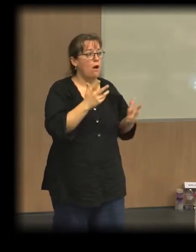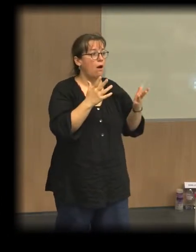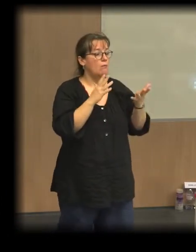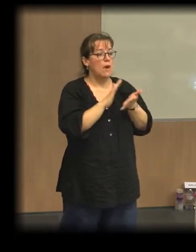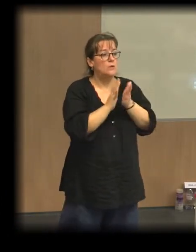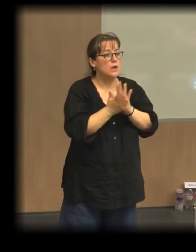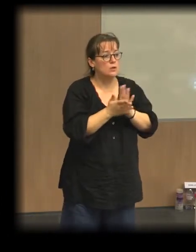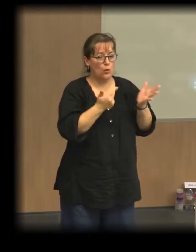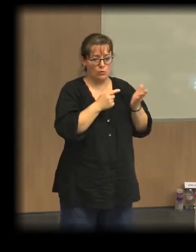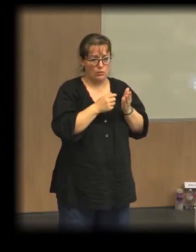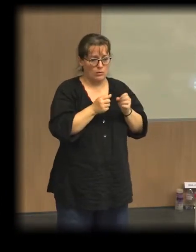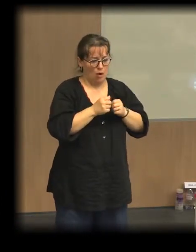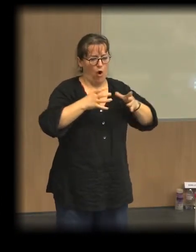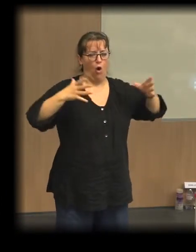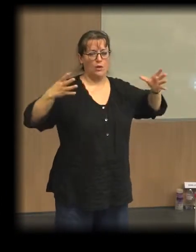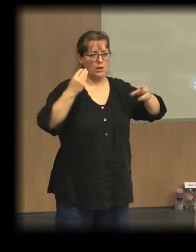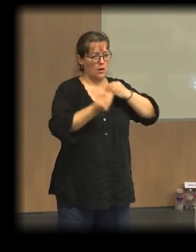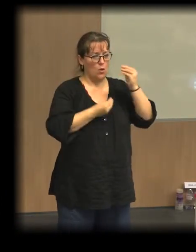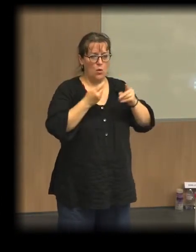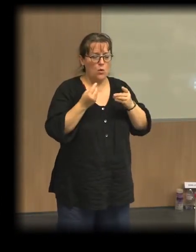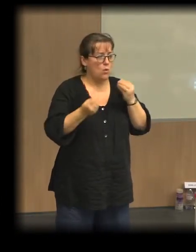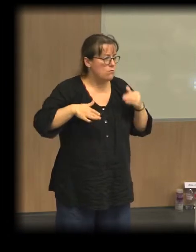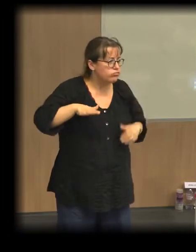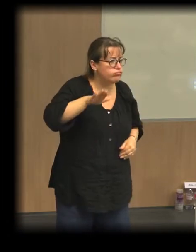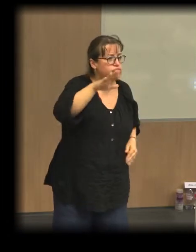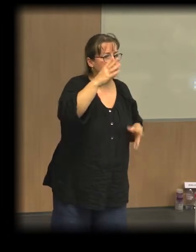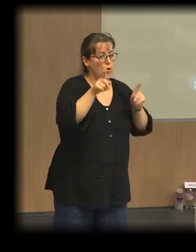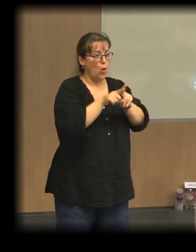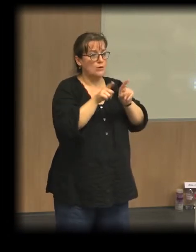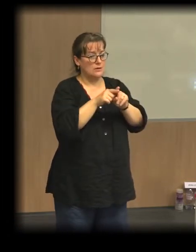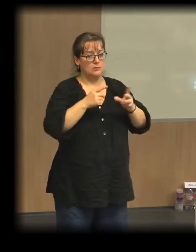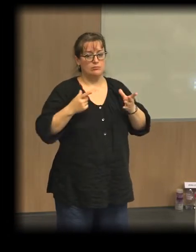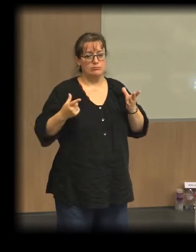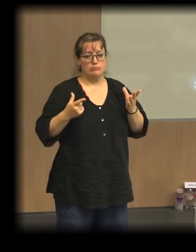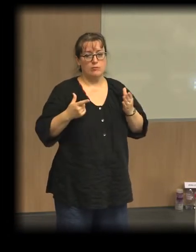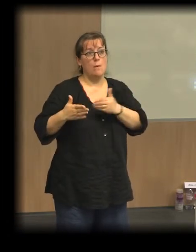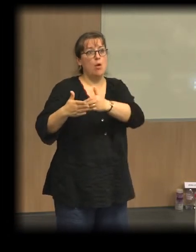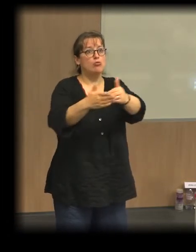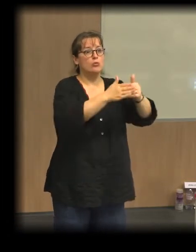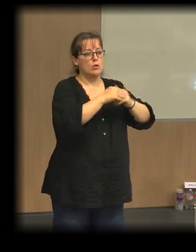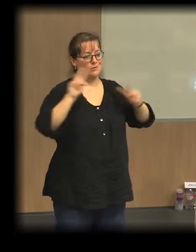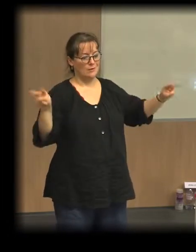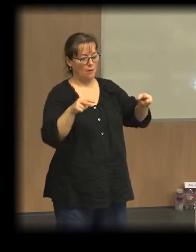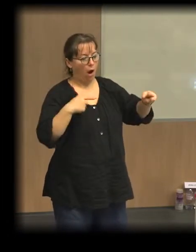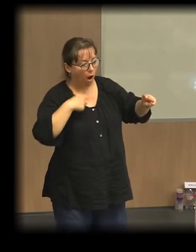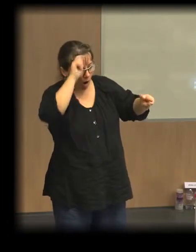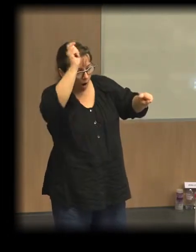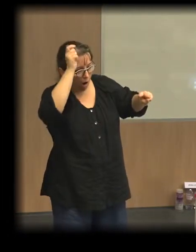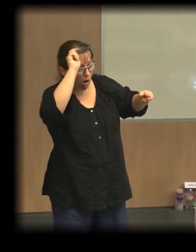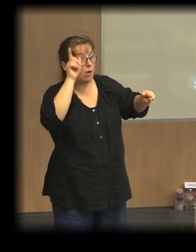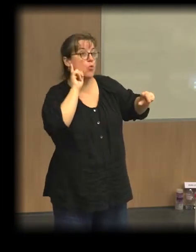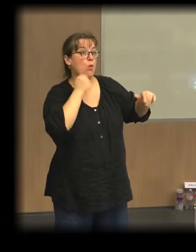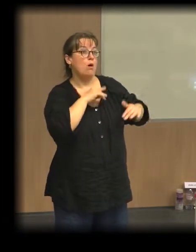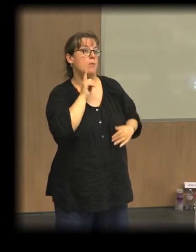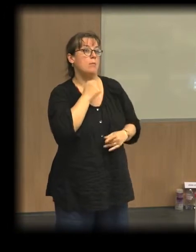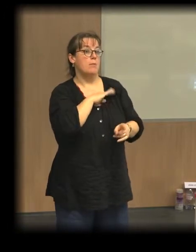des essors et des renforcements de légitimité de la part des populations vivant sur les territoires parce que justement, elles se